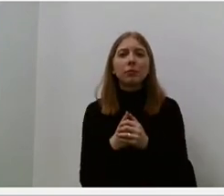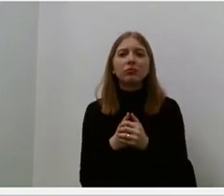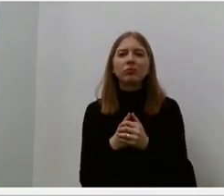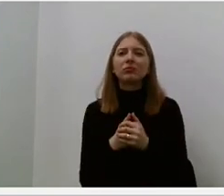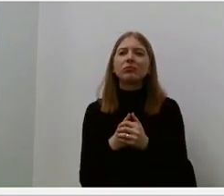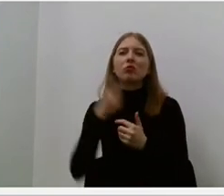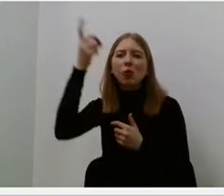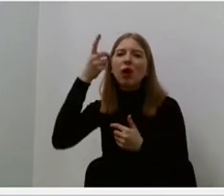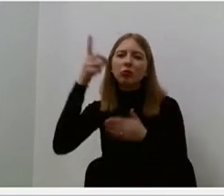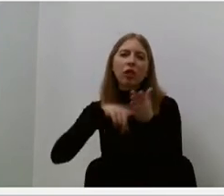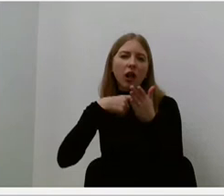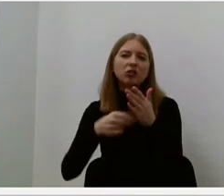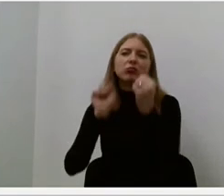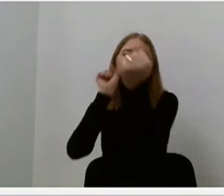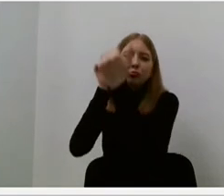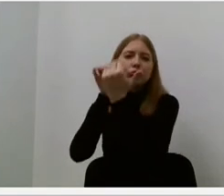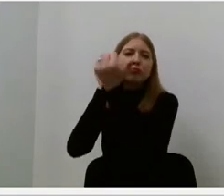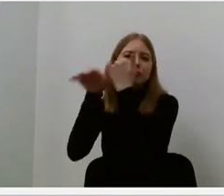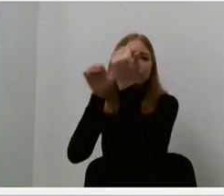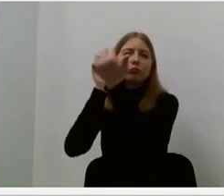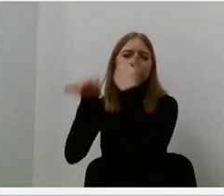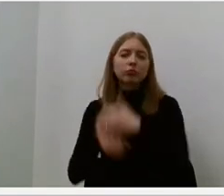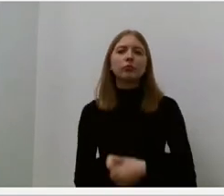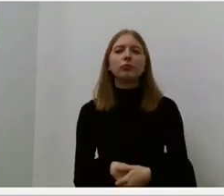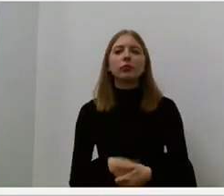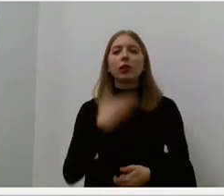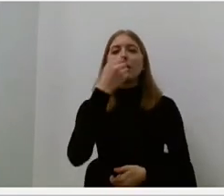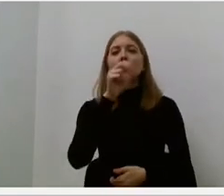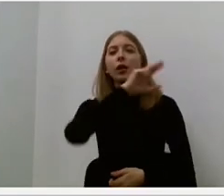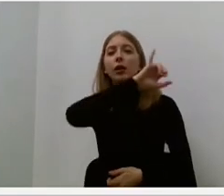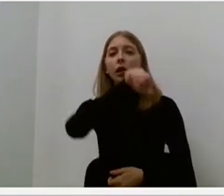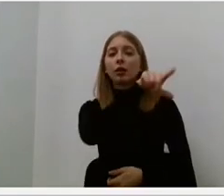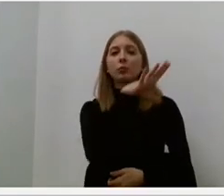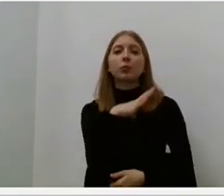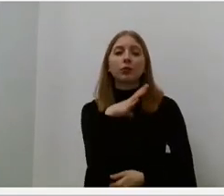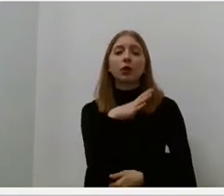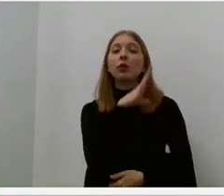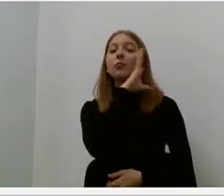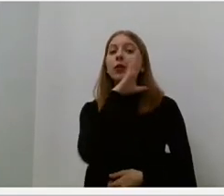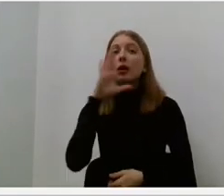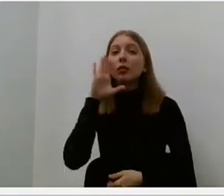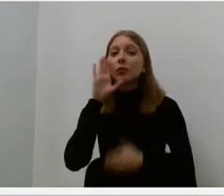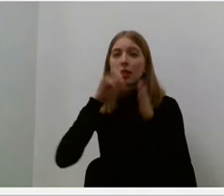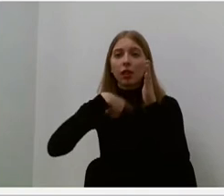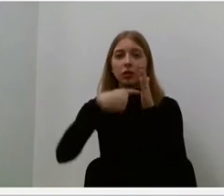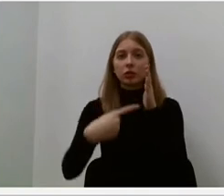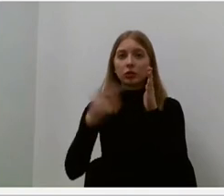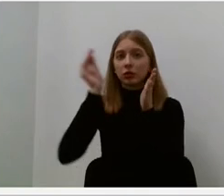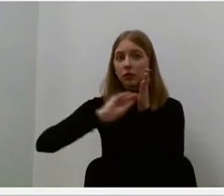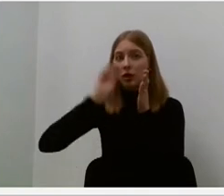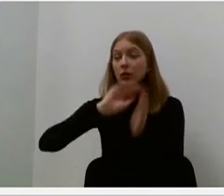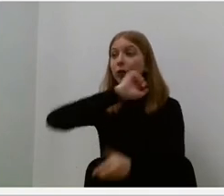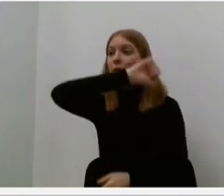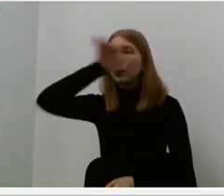Štai kaip Marija rašė mamai laiškę po to, kai mamai buvo padaryta